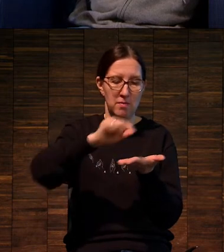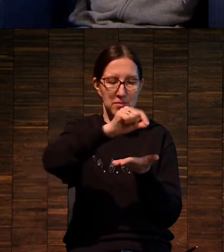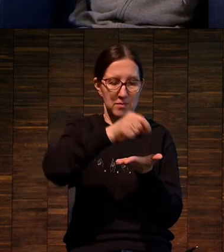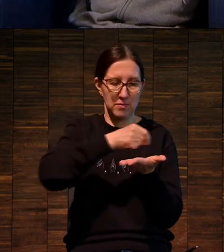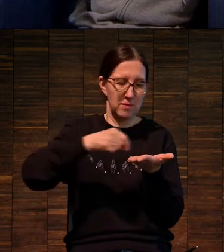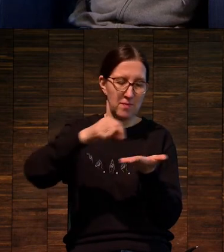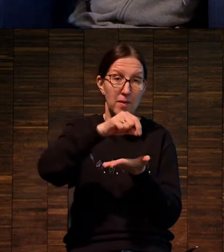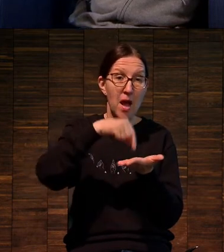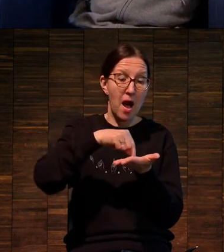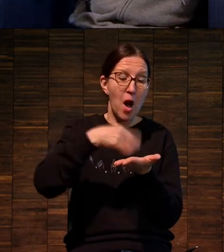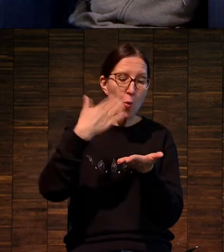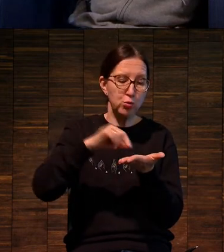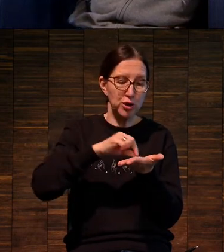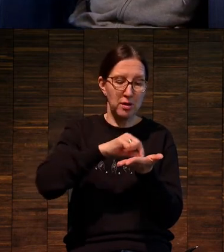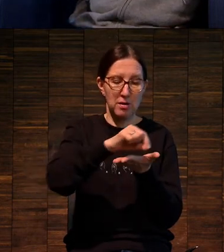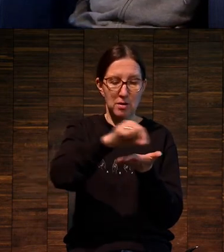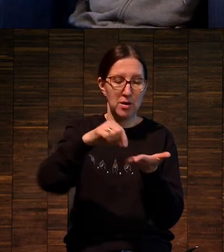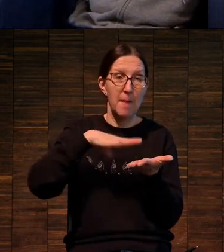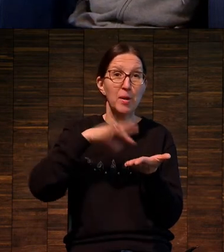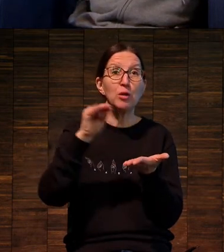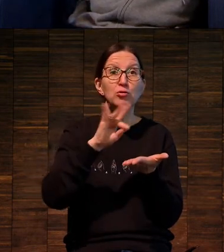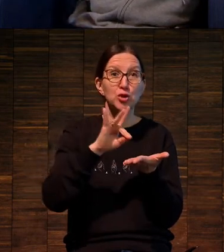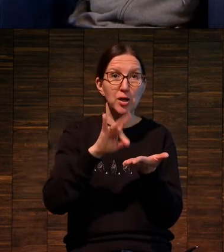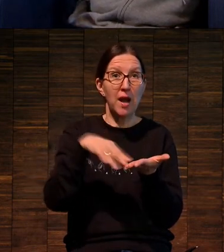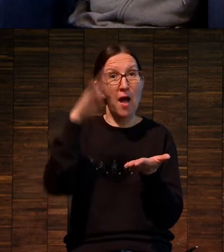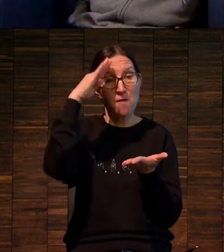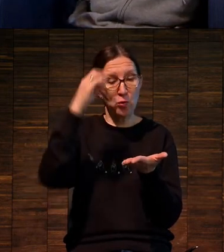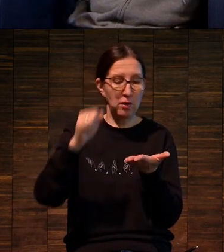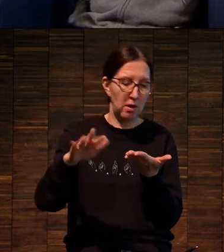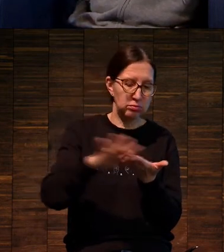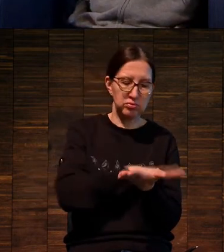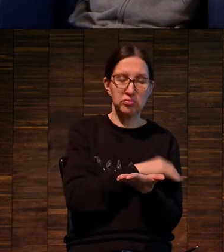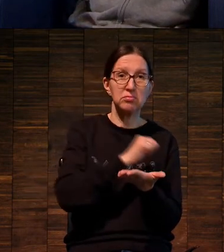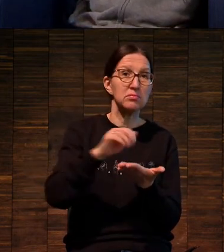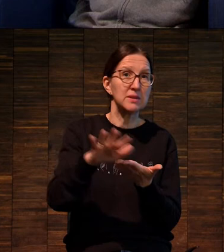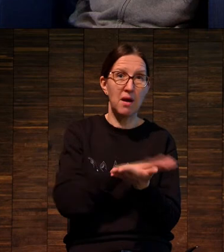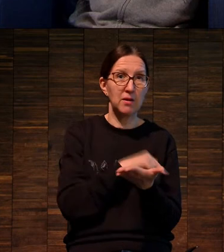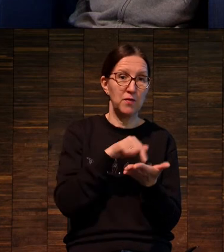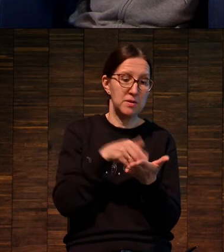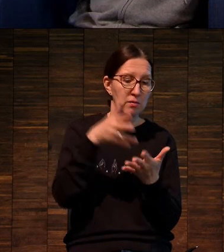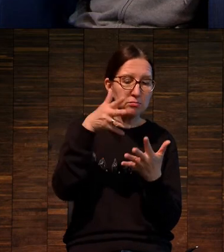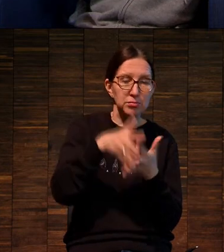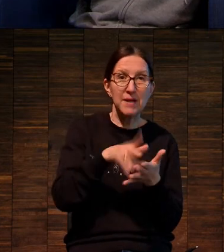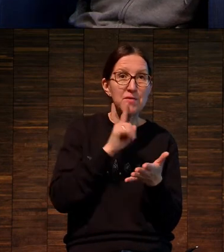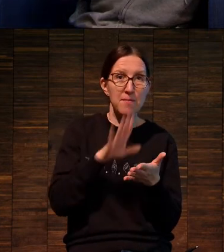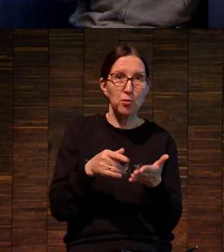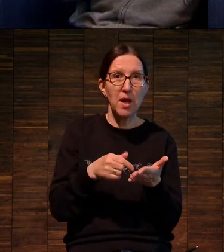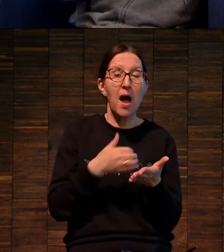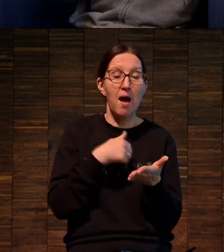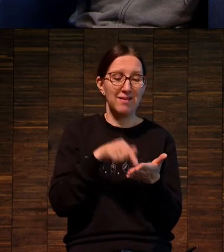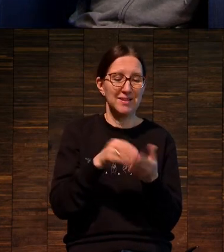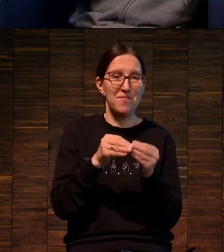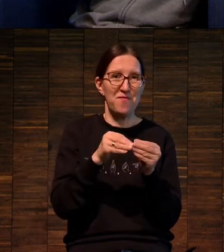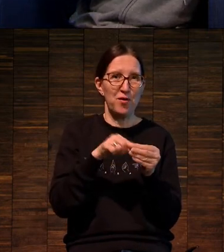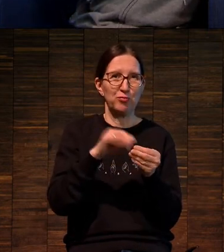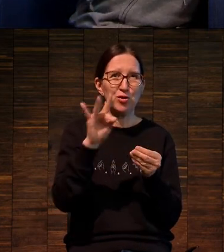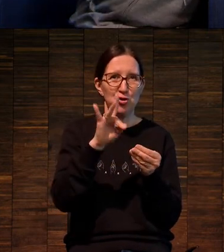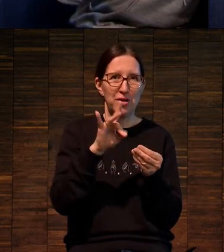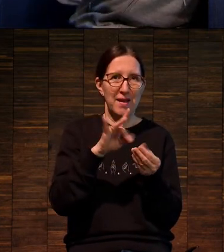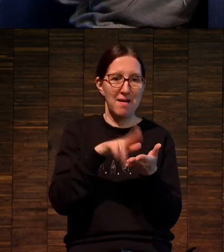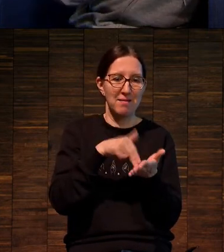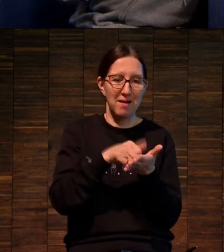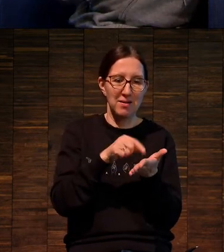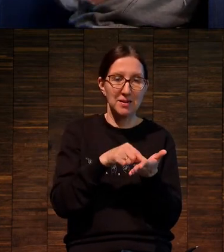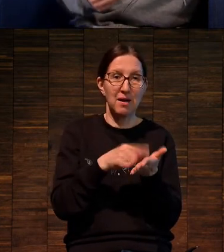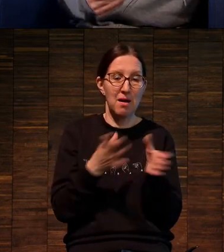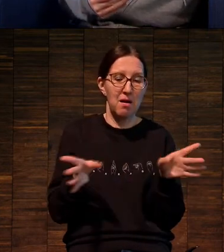соответственно, с той поверхности, где зажирено, вода скатывается. А если мы захотим жирную краску накатать на